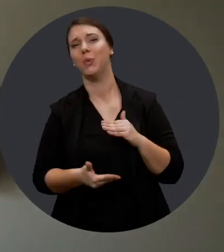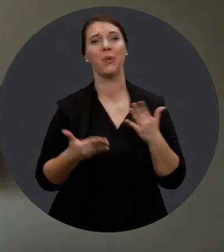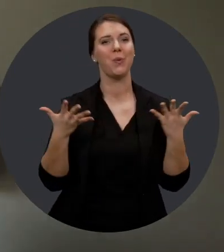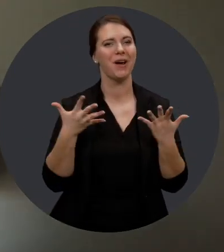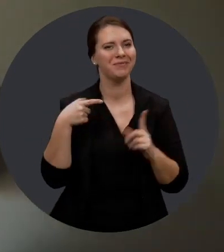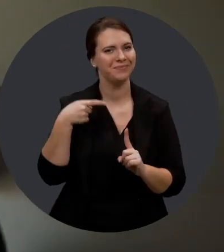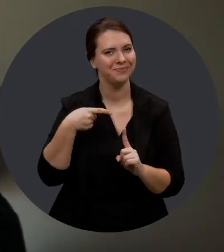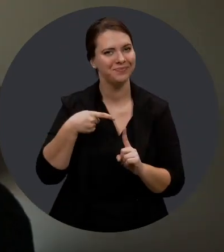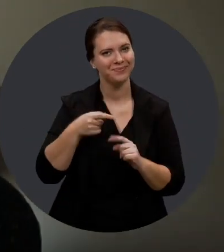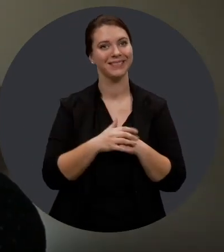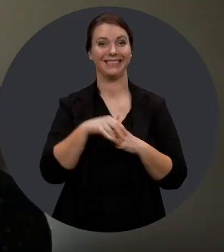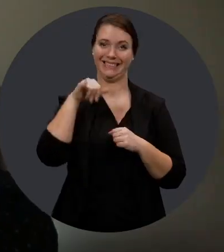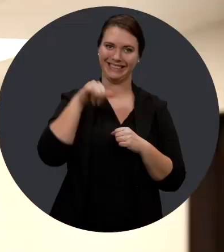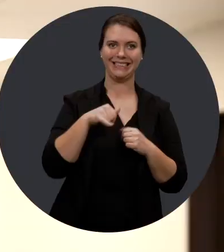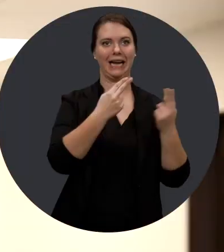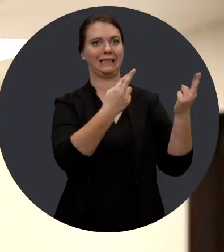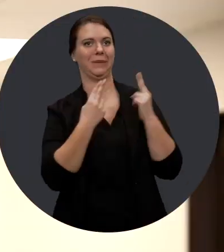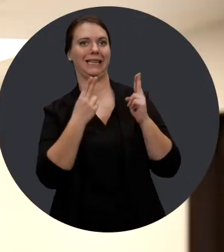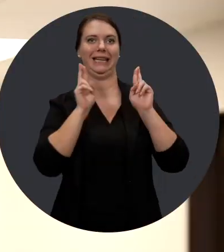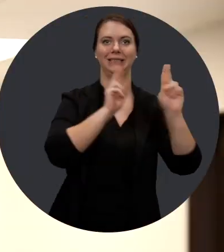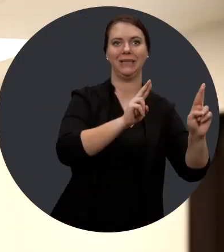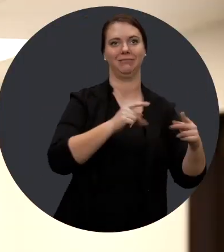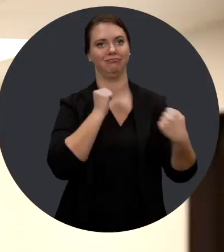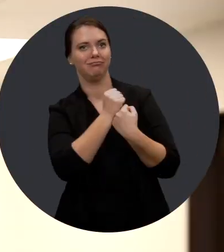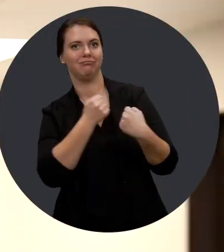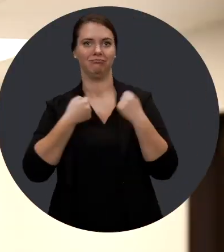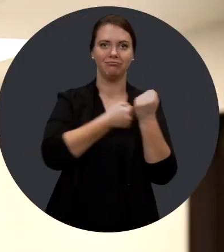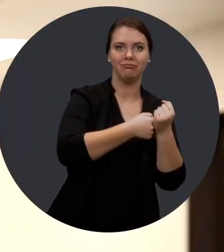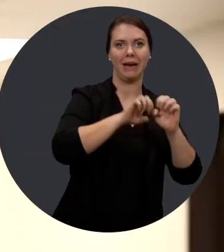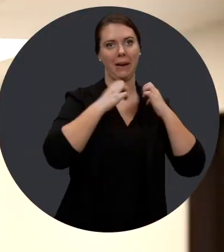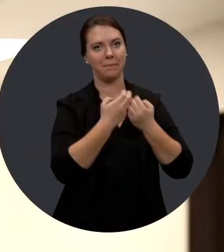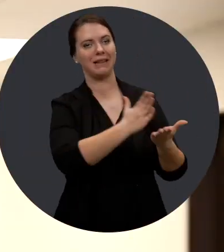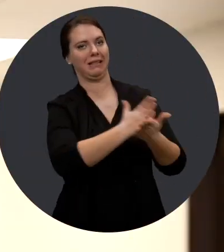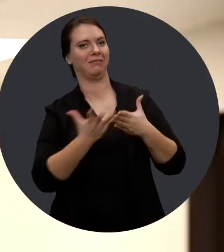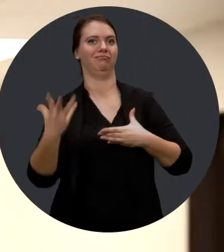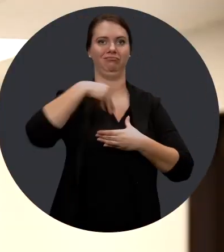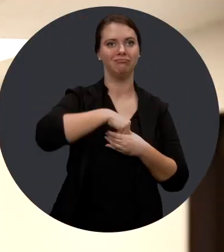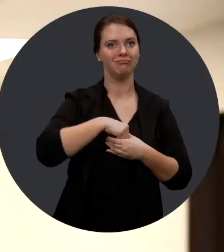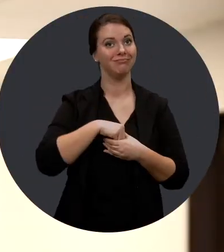Mais ce qui me rend le plus heureux, c'est d'être inclus et respecté et d'avoir le soutien de l'équipe.